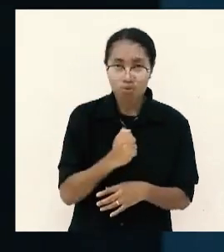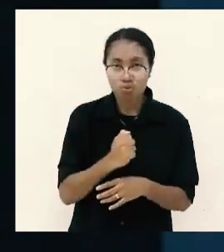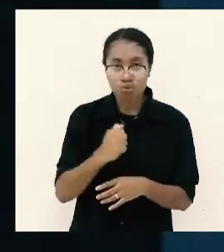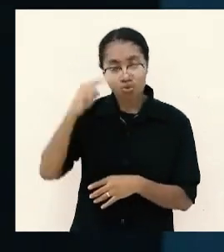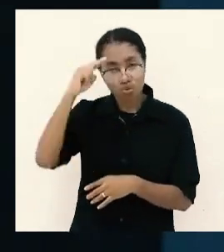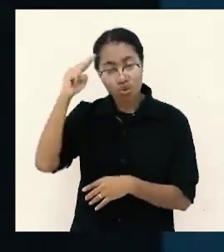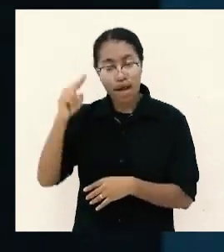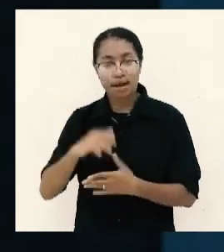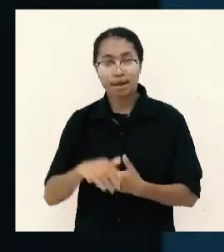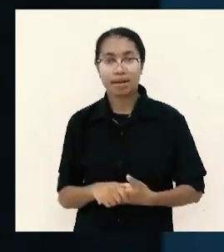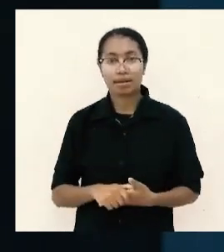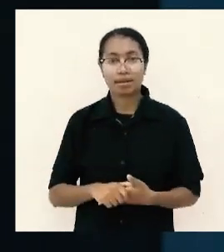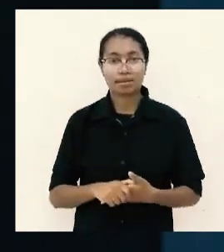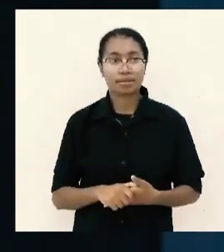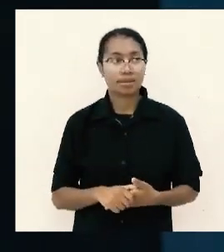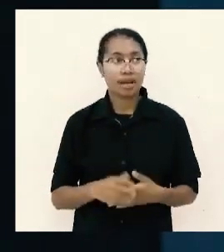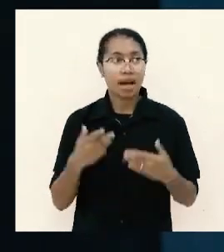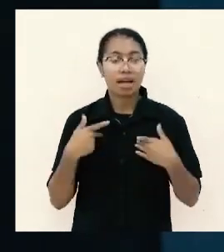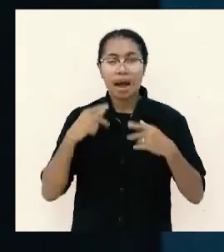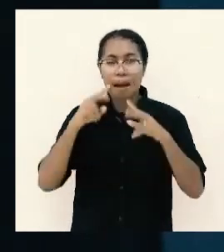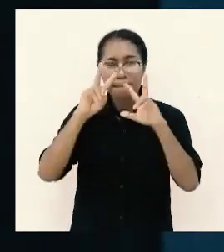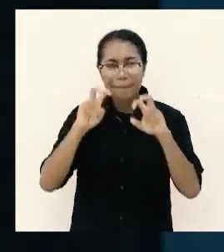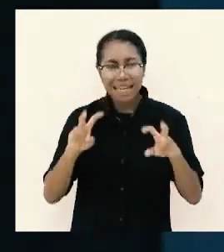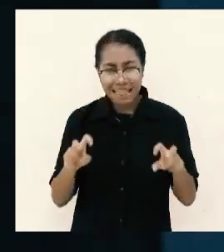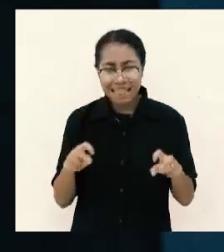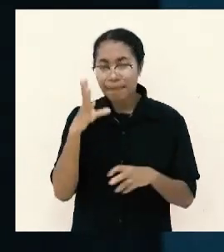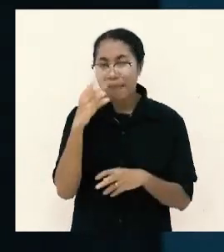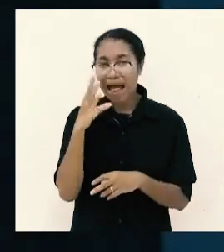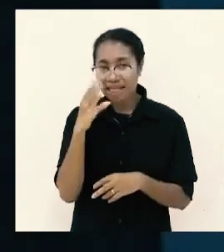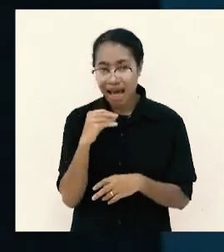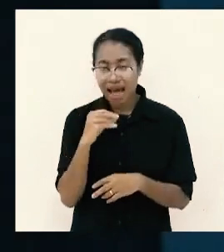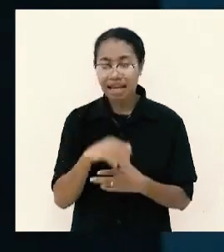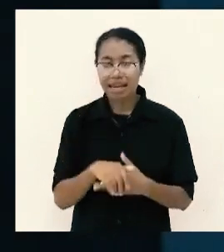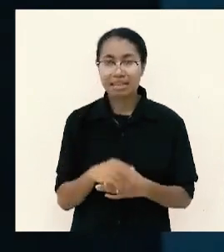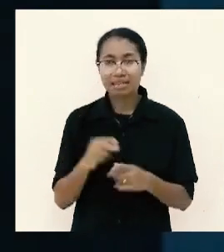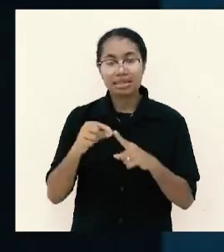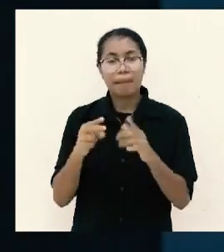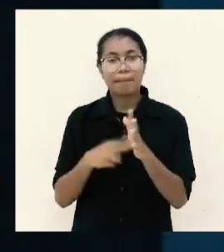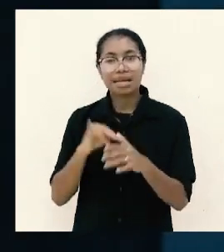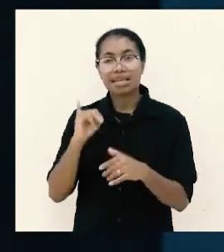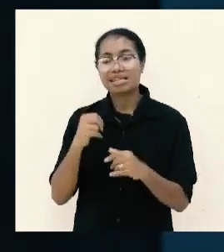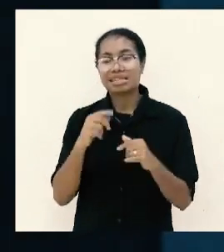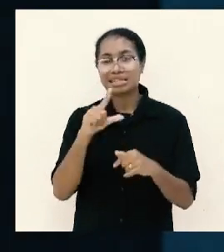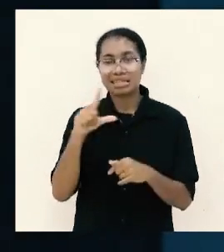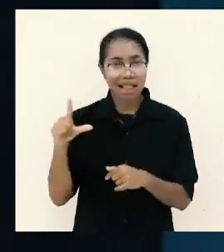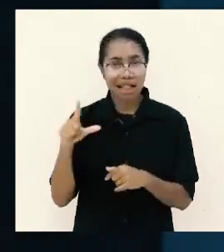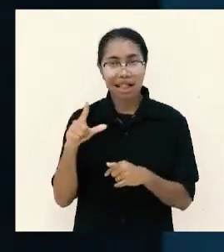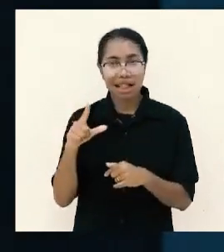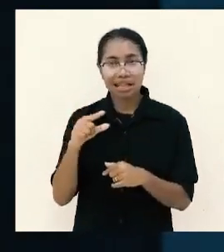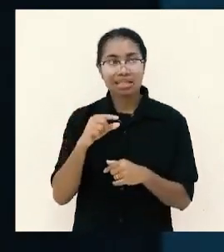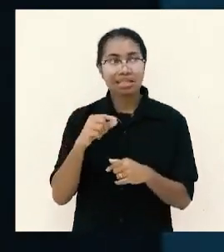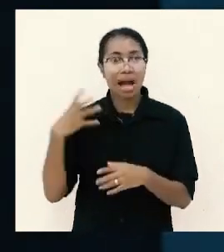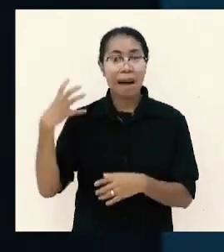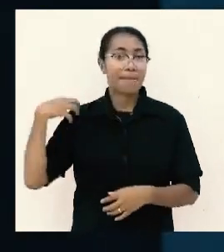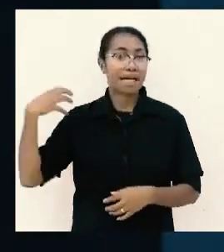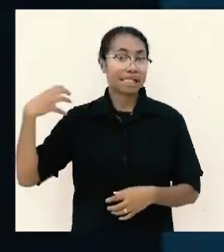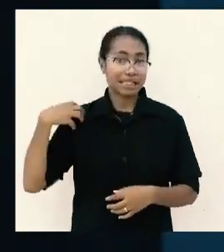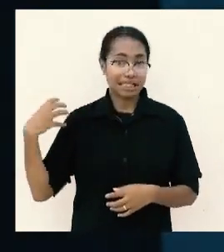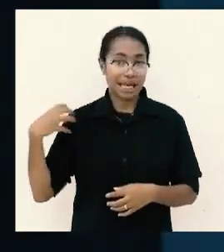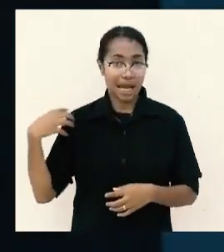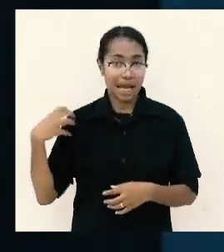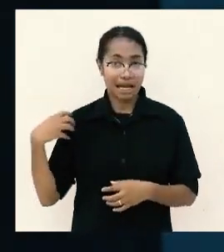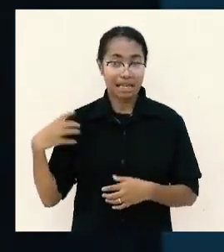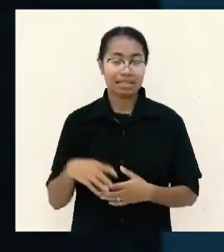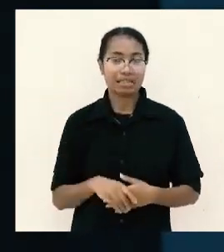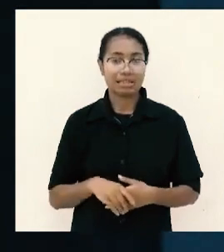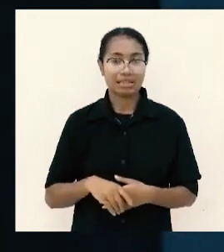Jim Baker seorang penginjil ternama di Amerika dekade yang lalu